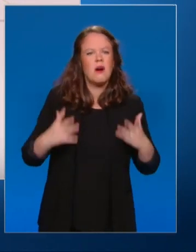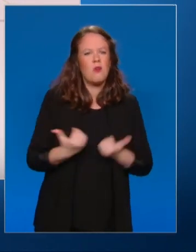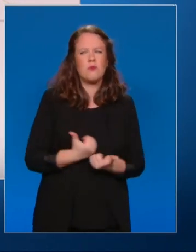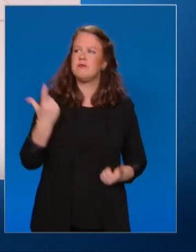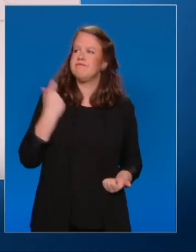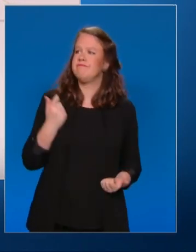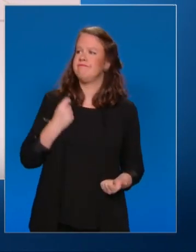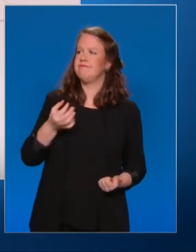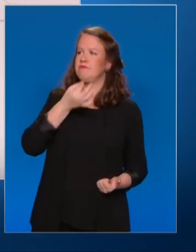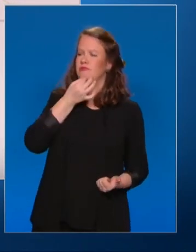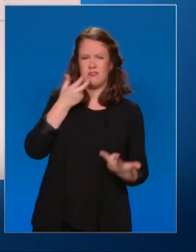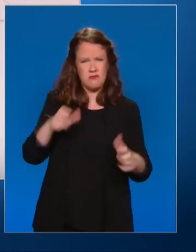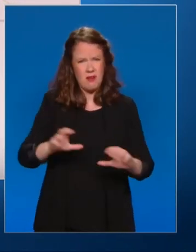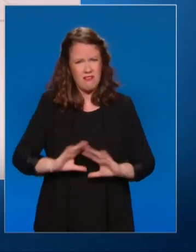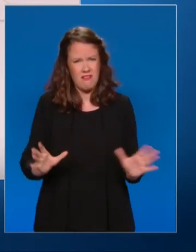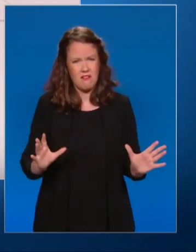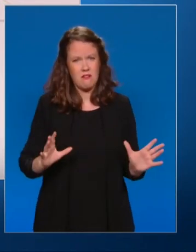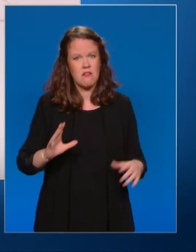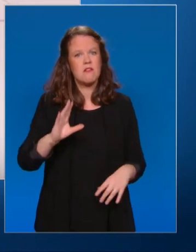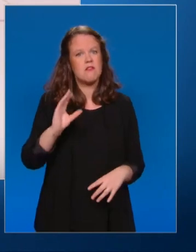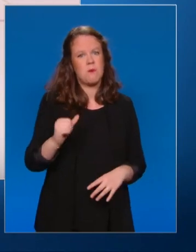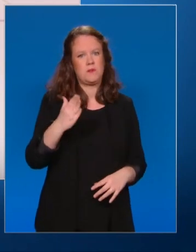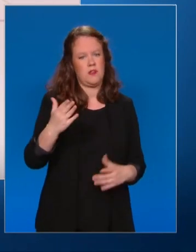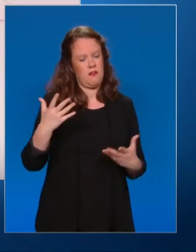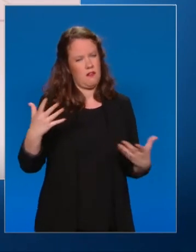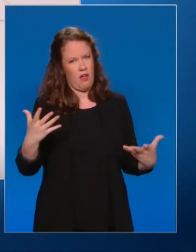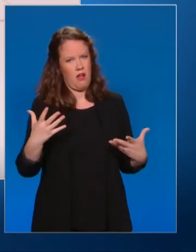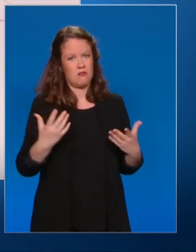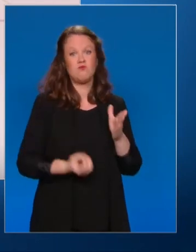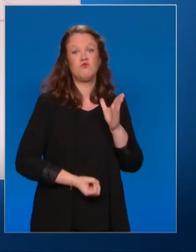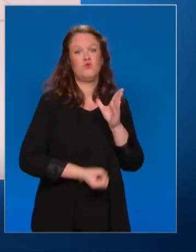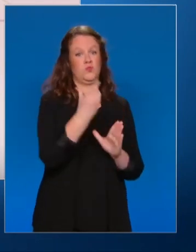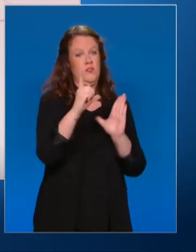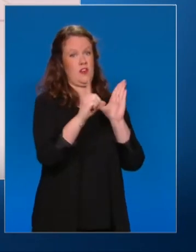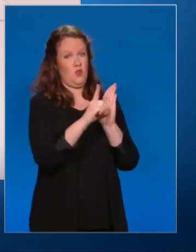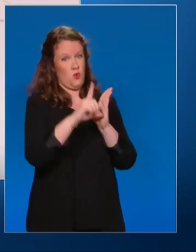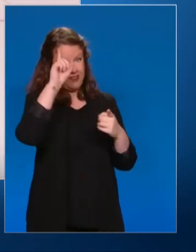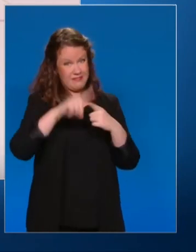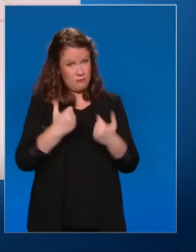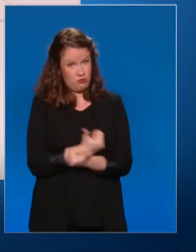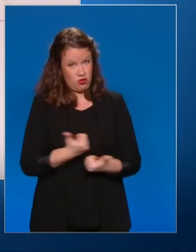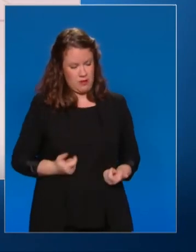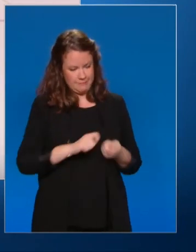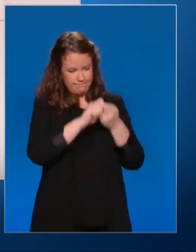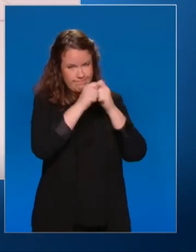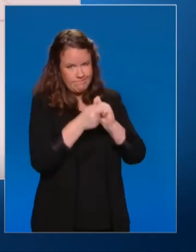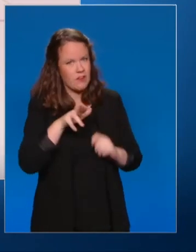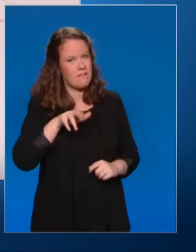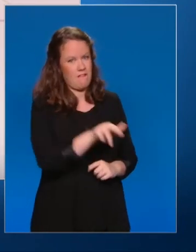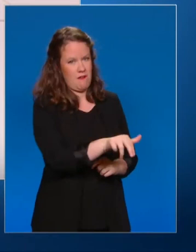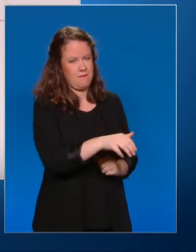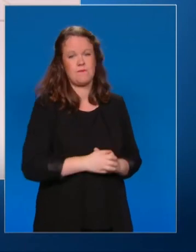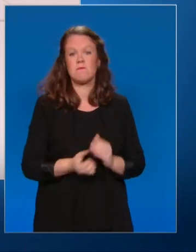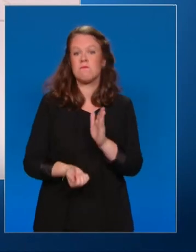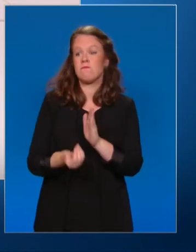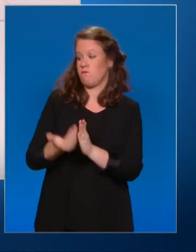nous conduisons en ce moment même une indispensable réforme de l'assurance chômage. Depuis un mois, les règles ont commencé à